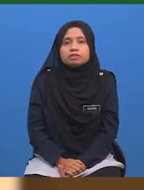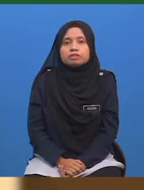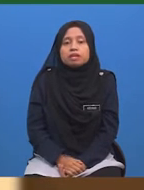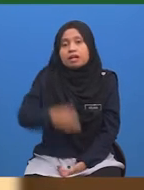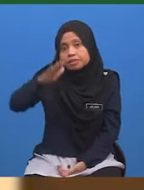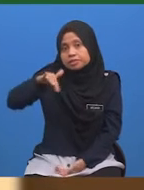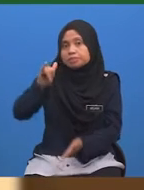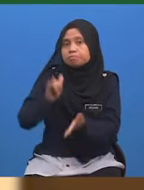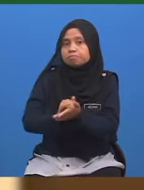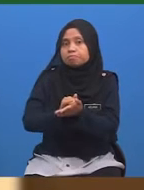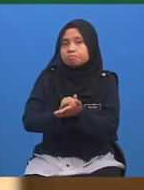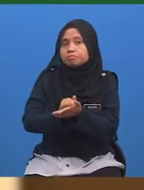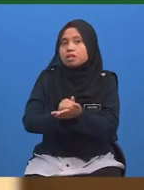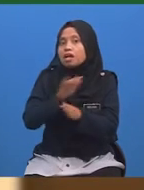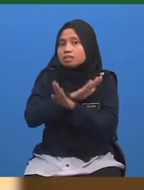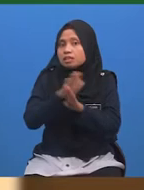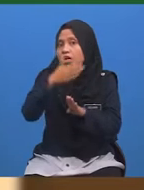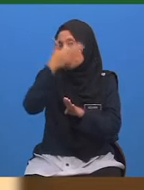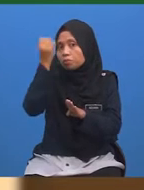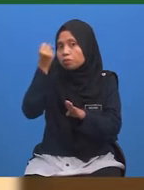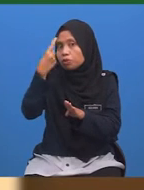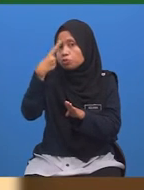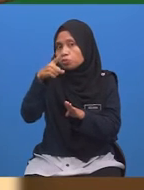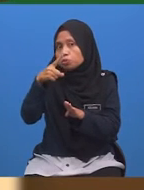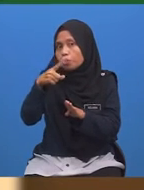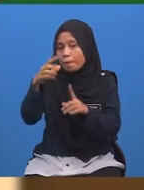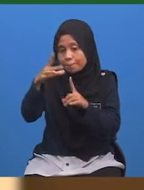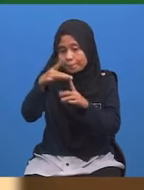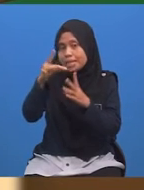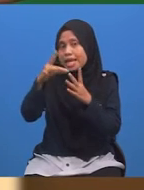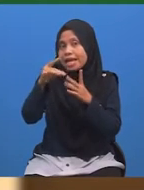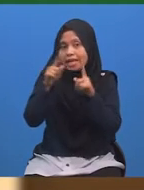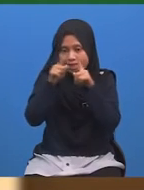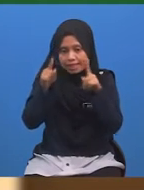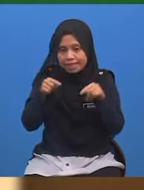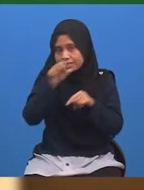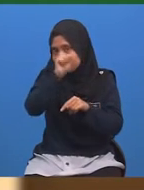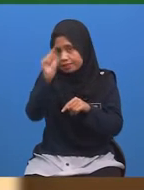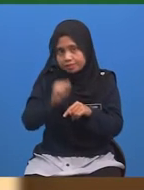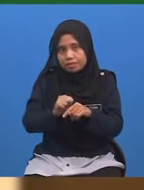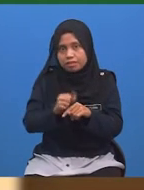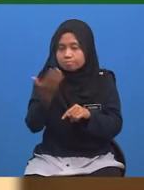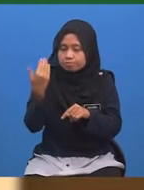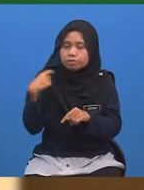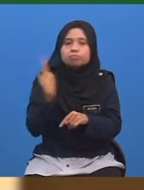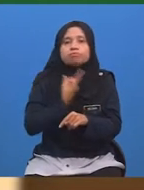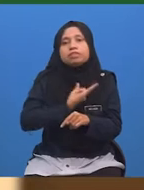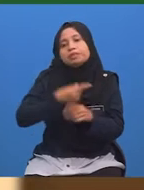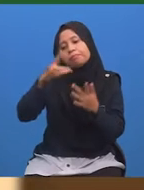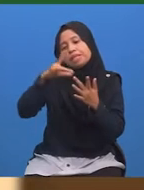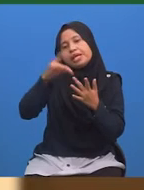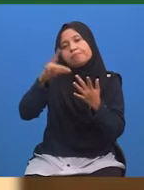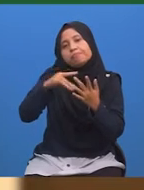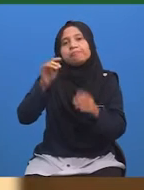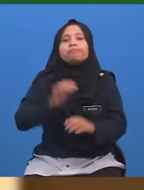Sebelum itu Jangan lupa untuk memilih kad soalan Jom, pilih kad